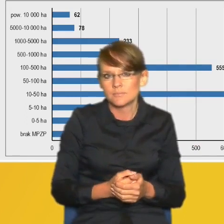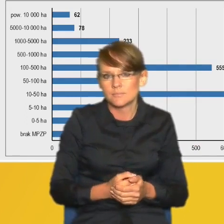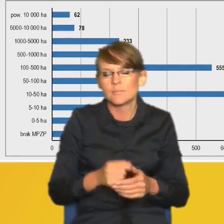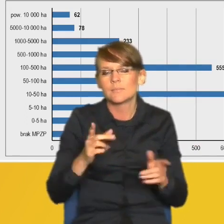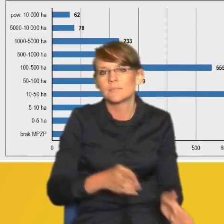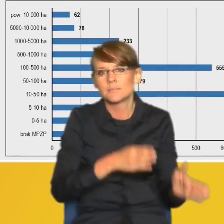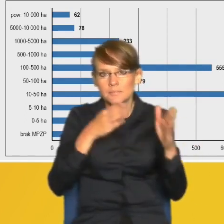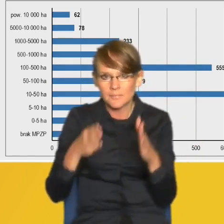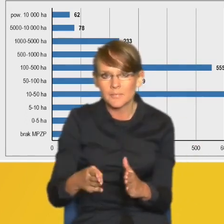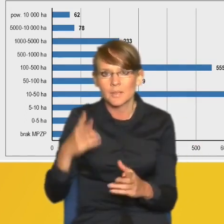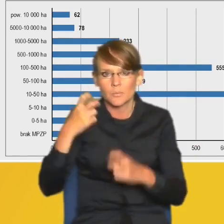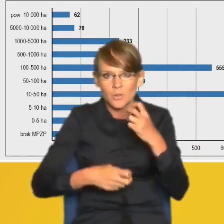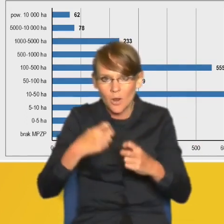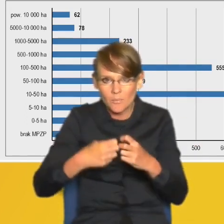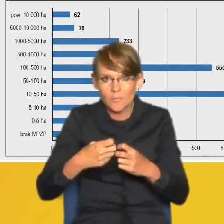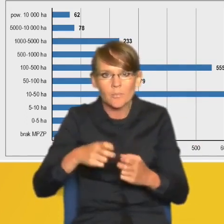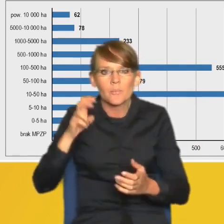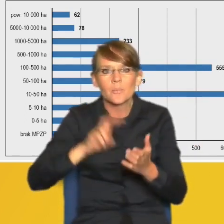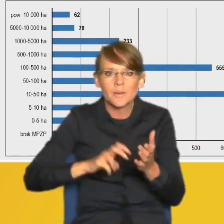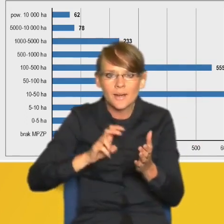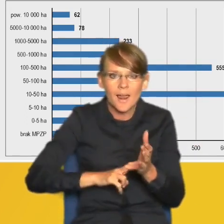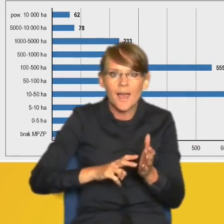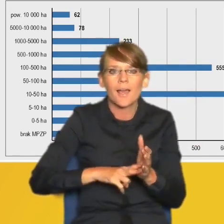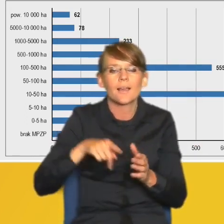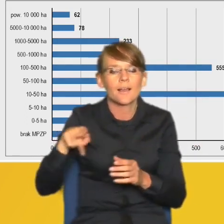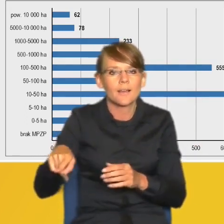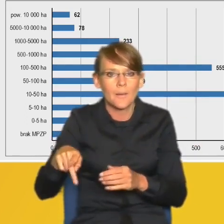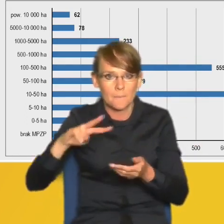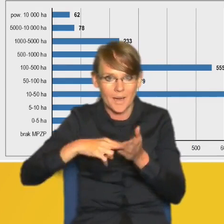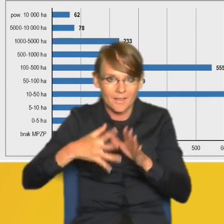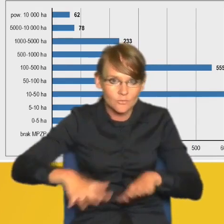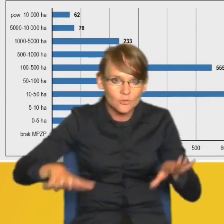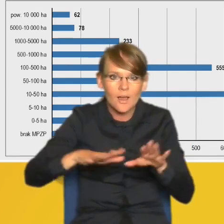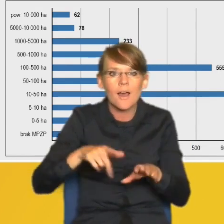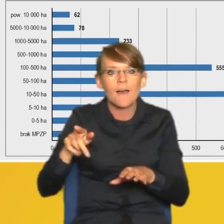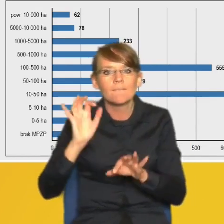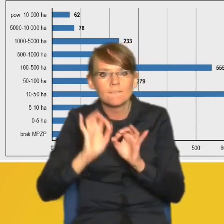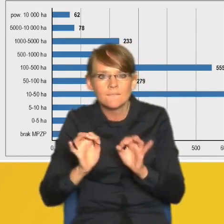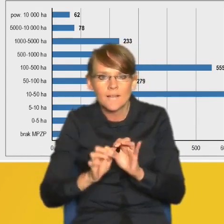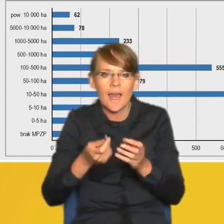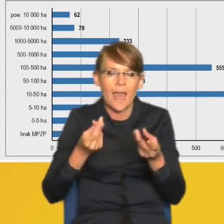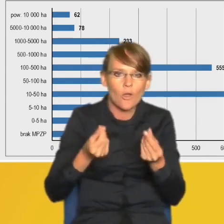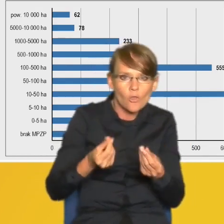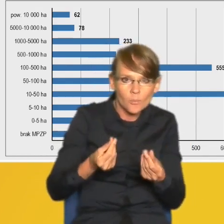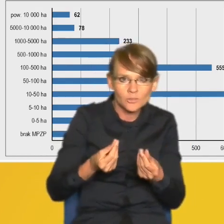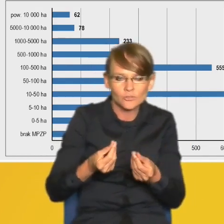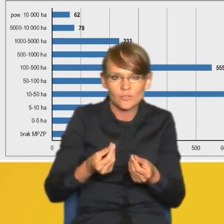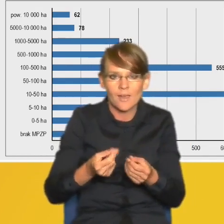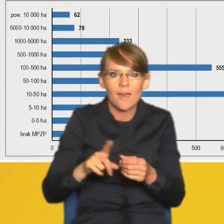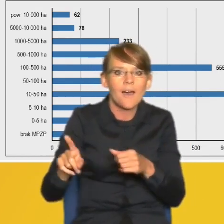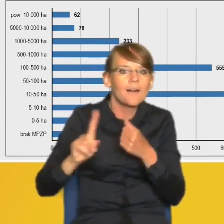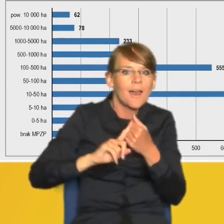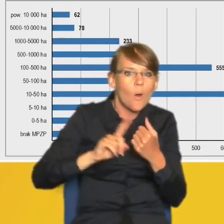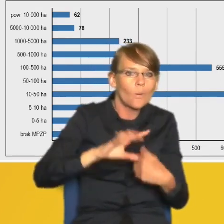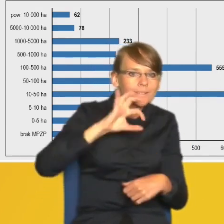Kolejnym problemem jest brak bilansu ekonomicznego planowania przestrzennego. Rachunek zysków i strat